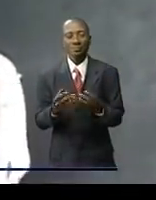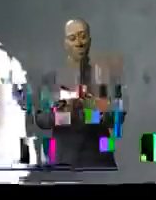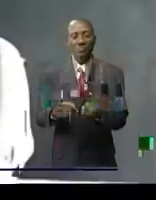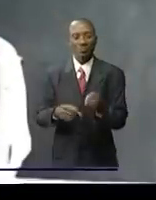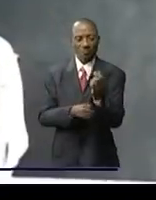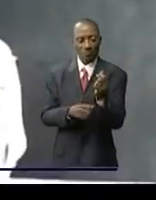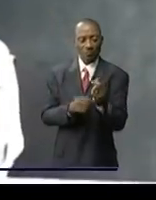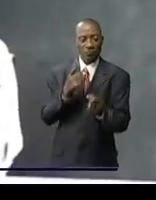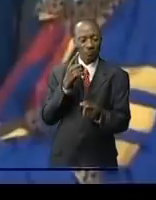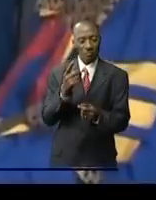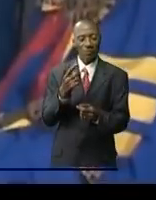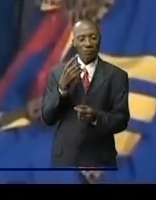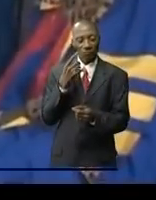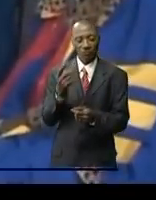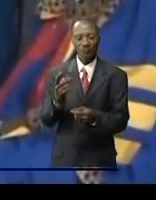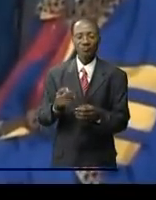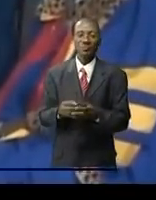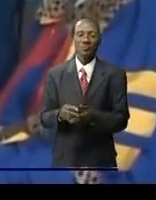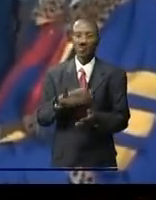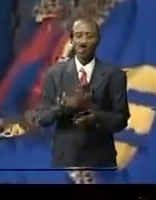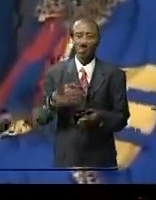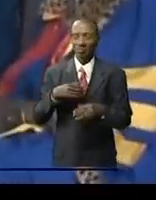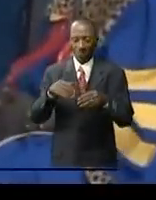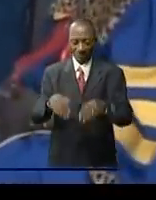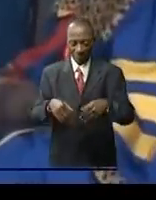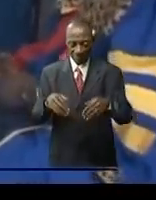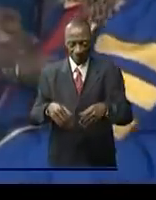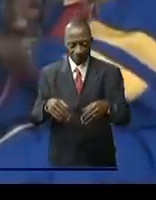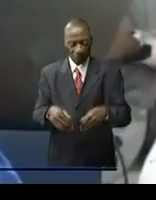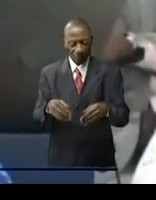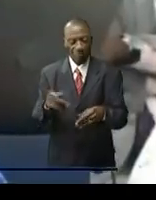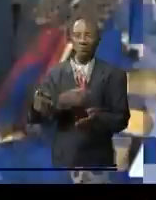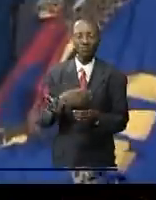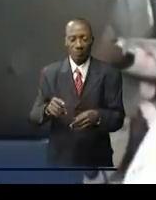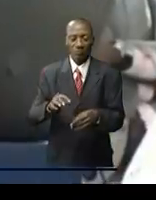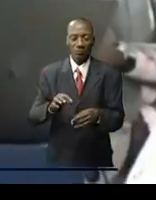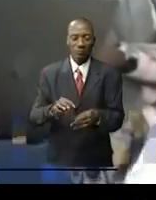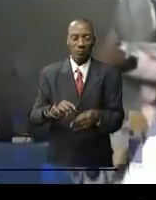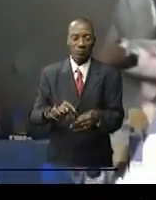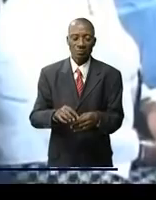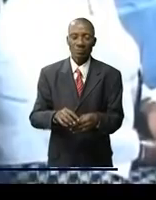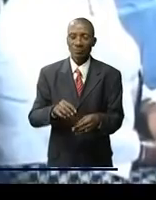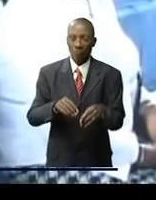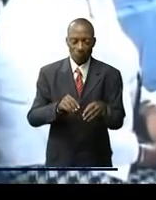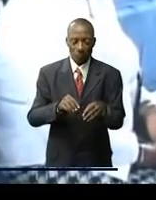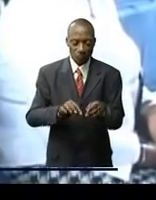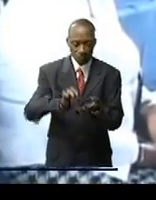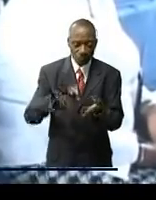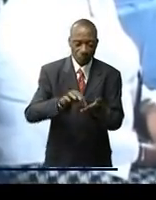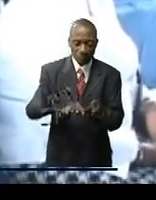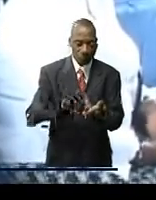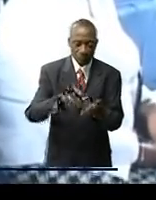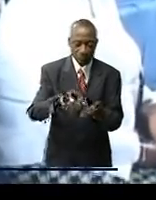maraîchères des amaranthus viridis appelés Bitekuteku de la ville de Kinshasa utilisent systématiquement les organosophores comme l'Ema